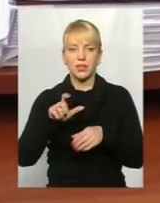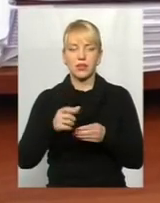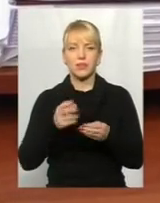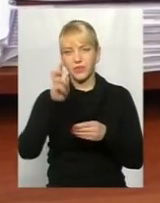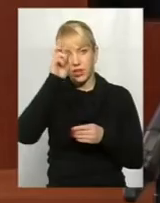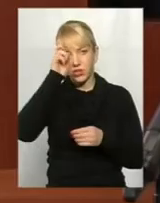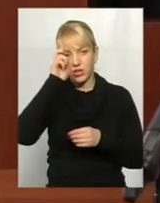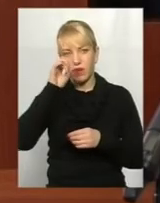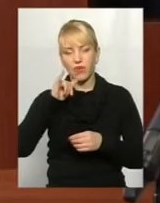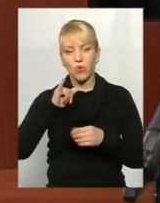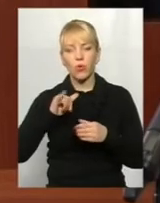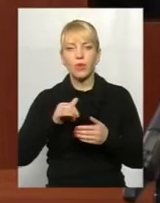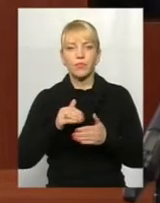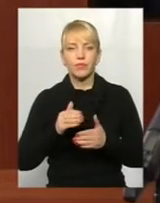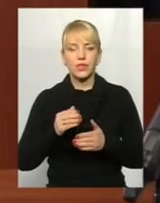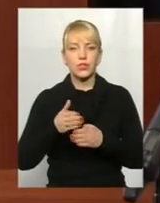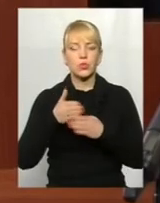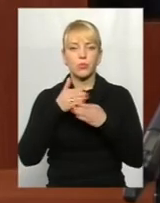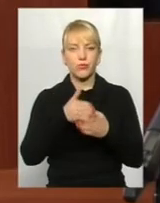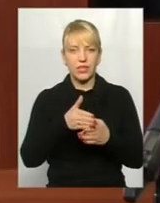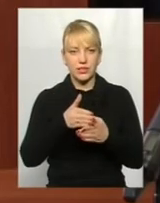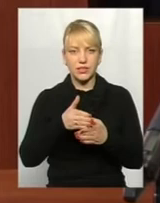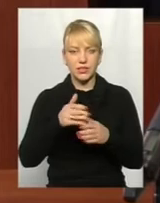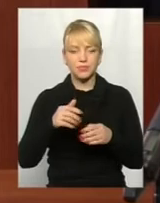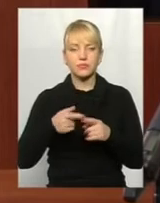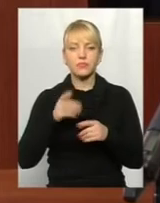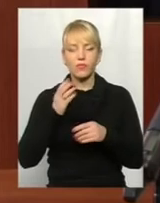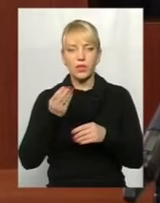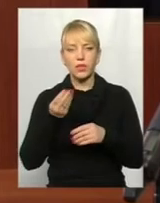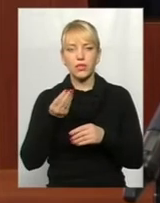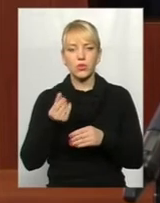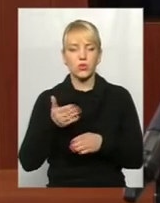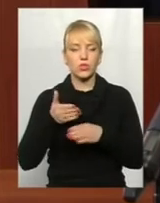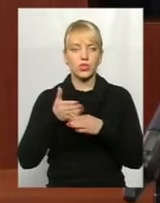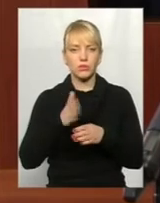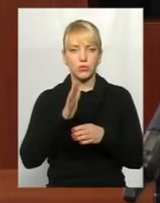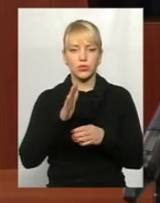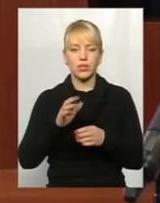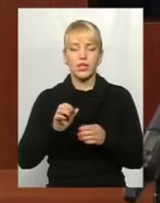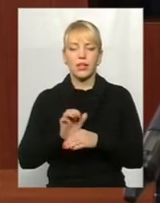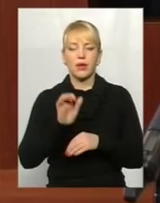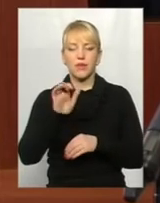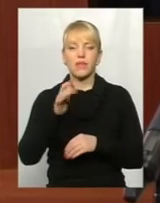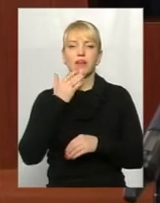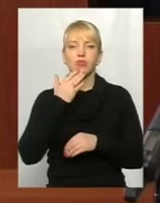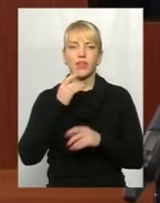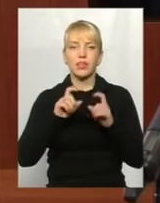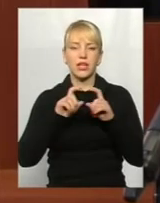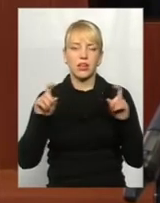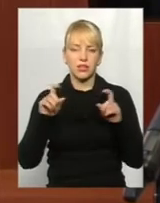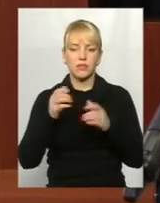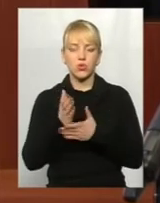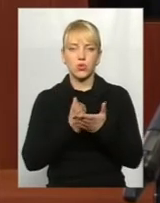вигляді субвенції буде направляти кошти Національному агентству, Служби здоров'я,